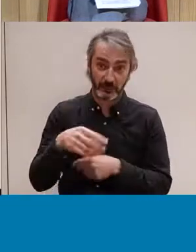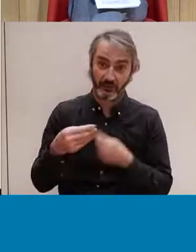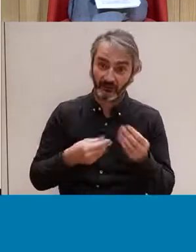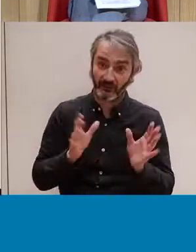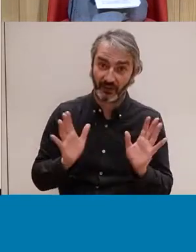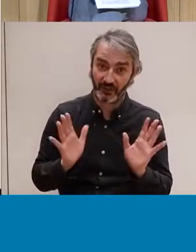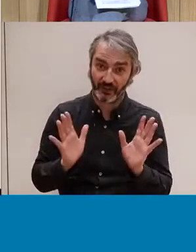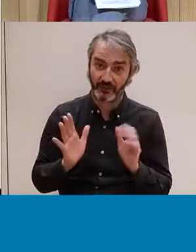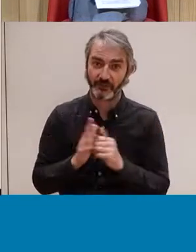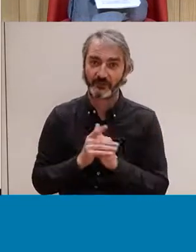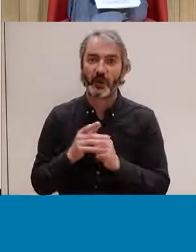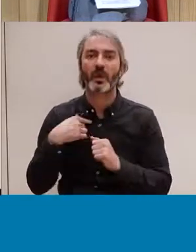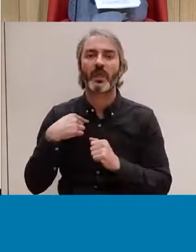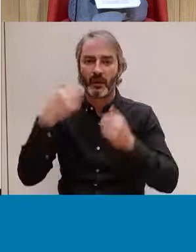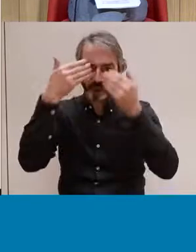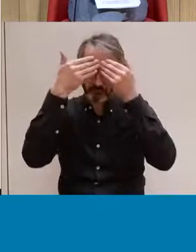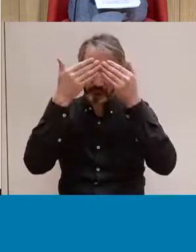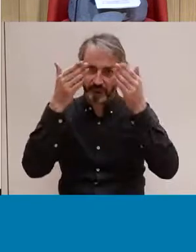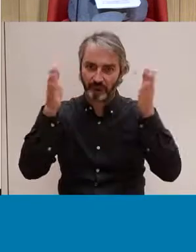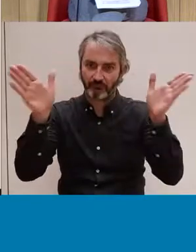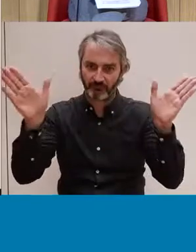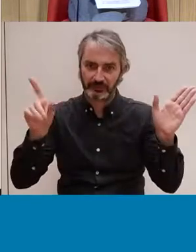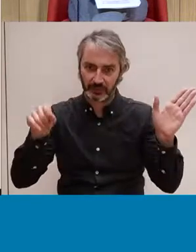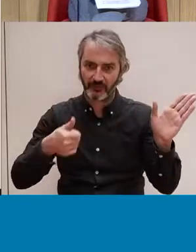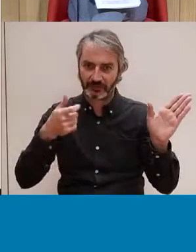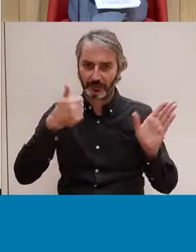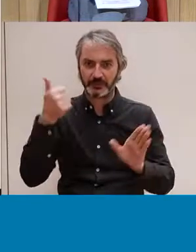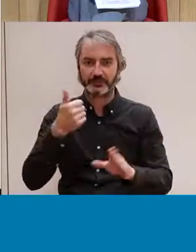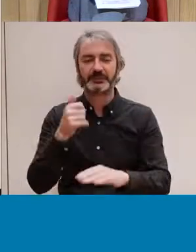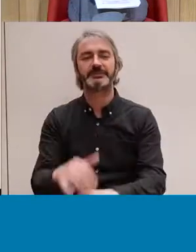mirada quant a pràctiques i orientacions del desig.